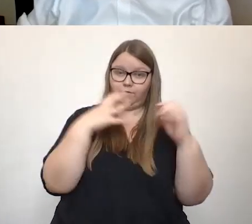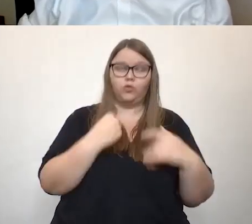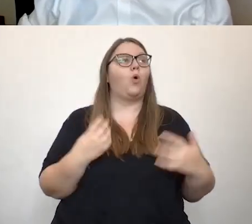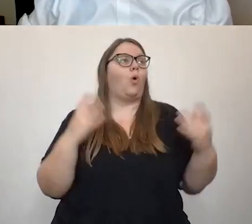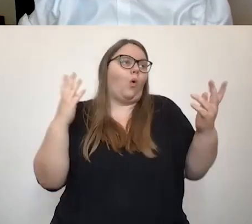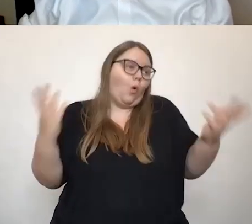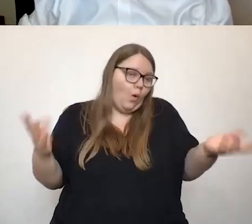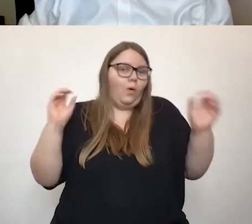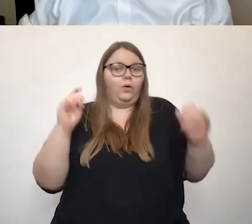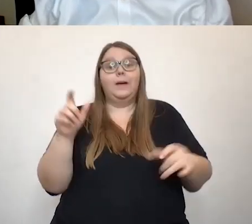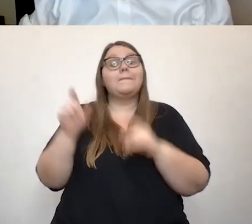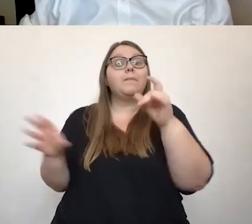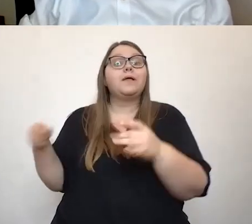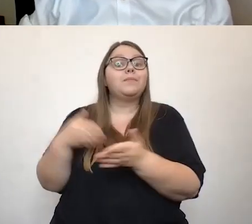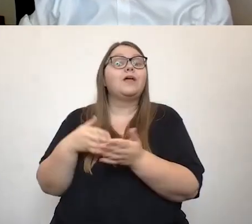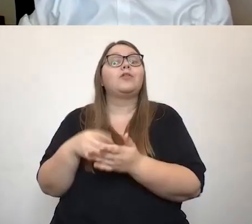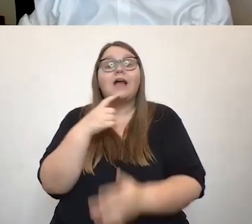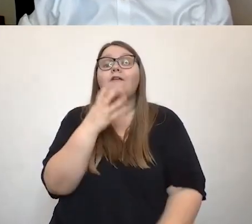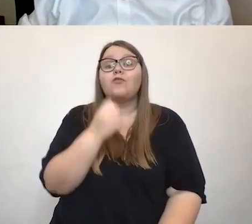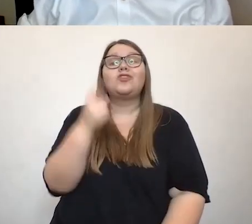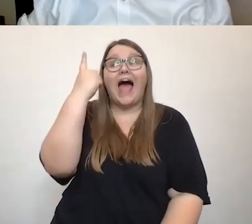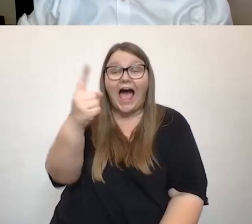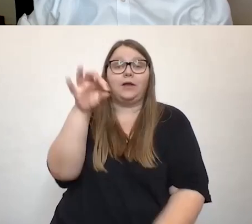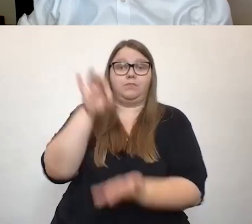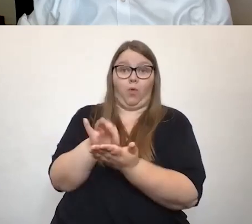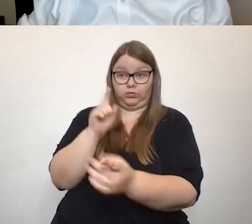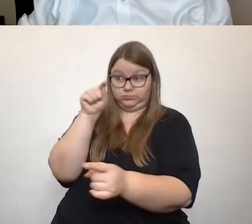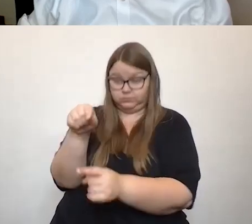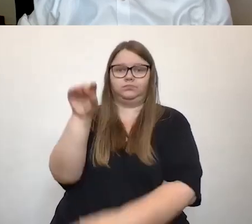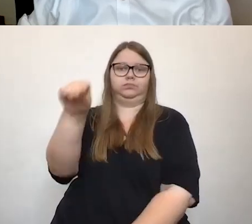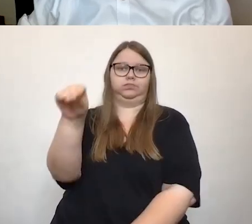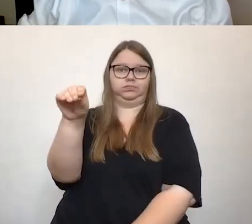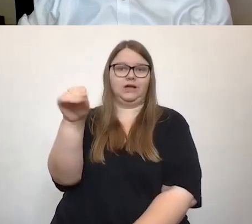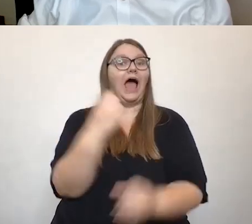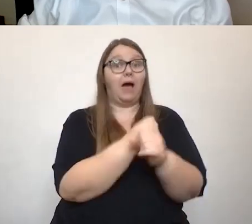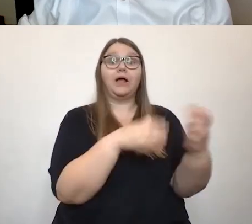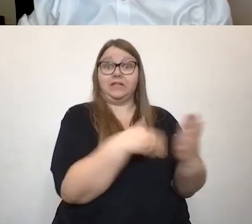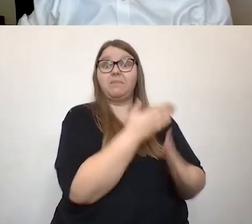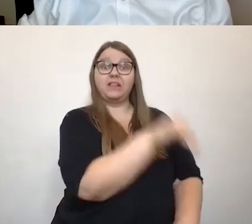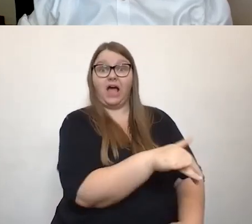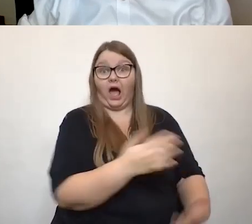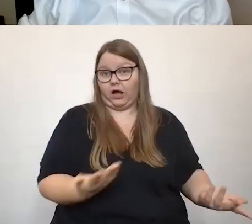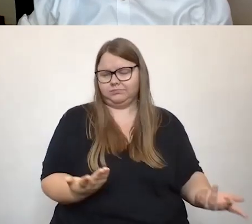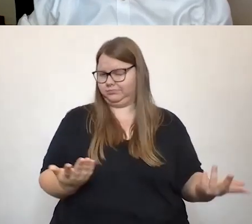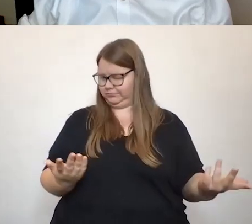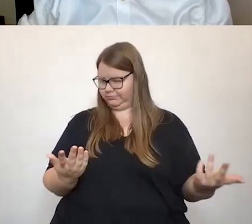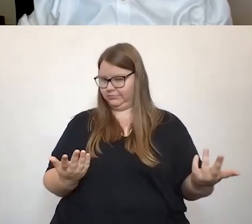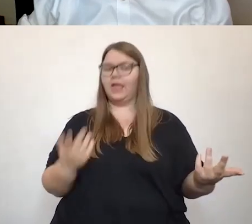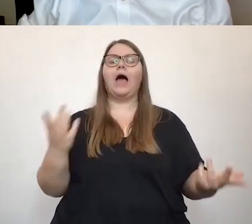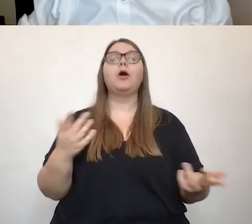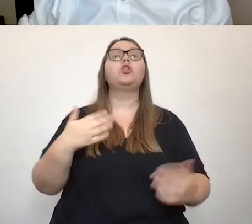Menschen mit Behinderung übrigens auch wünschen, dass sie eine Stelle haben, an die sie gehen können, haben sie nicht, Arbeitgeber haben es, wir werden ja sehen, ob das was bringt, aber jetzt noch mehr